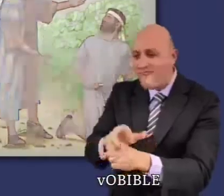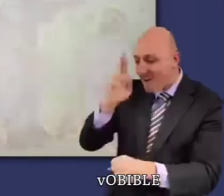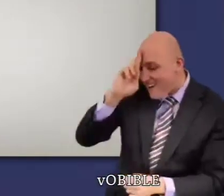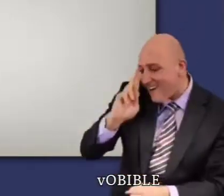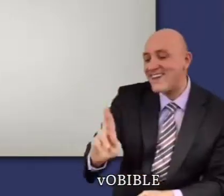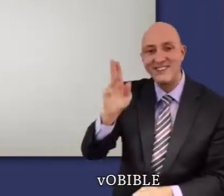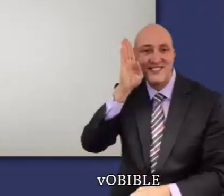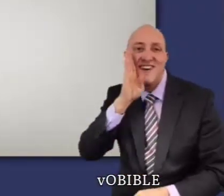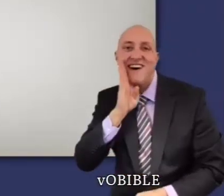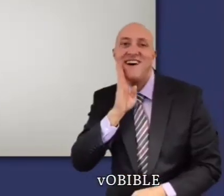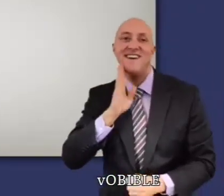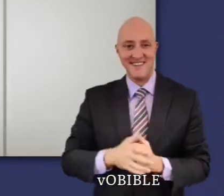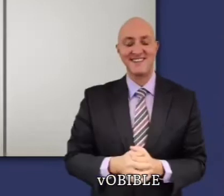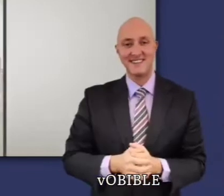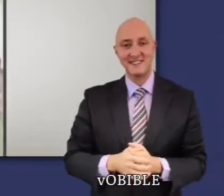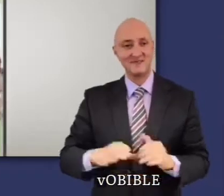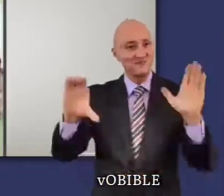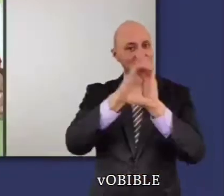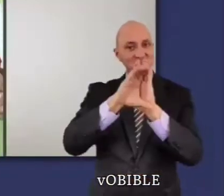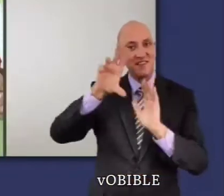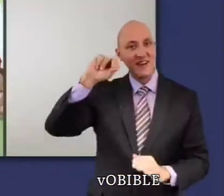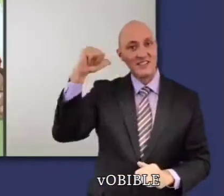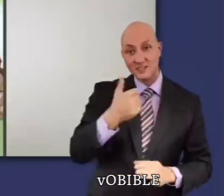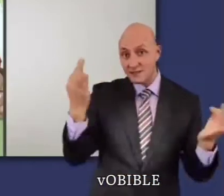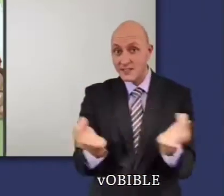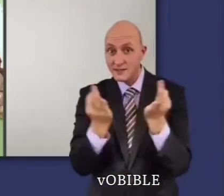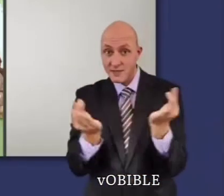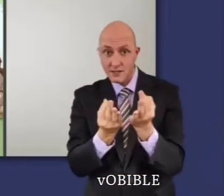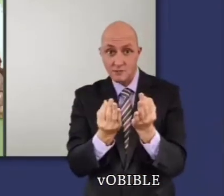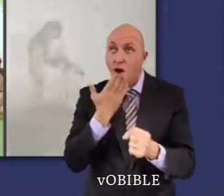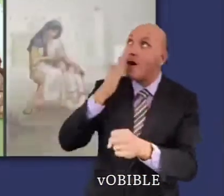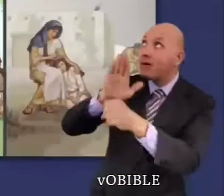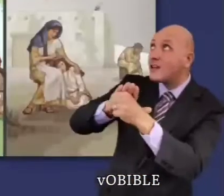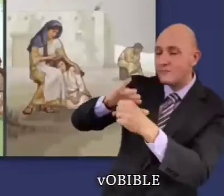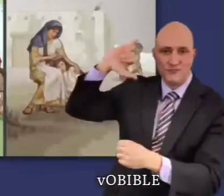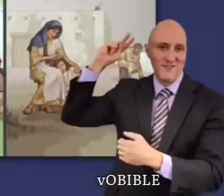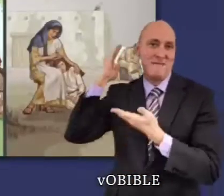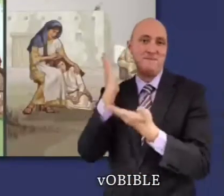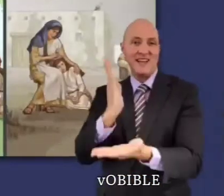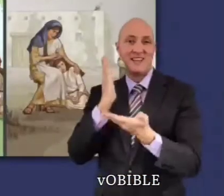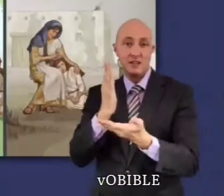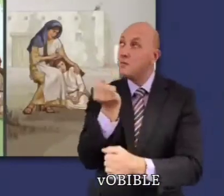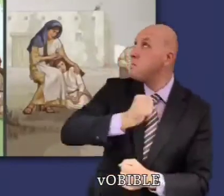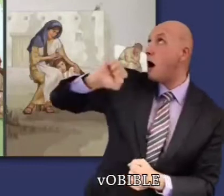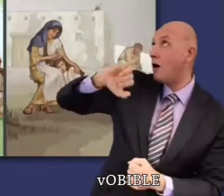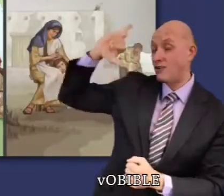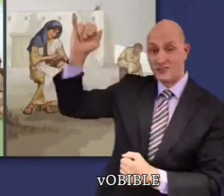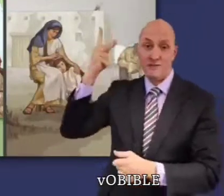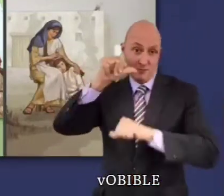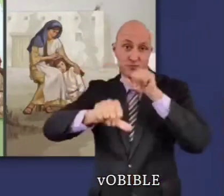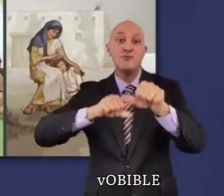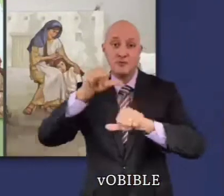Le chapitre 26 mentionne les bénédictions qui découlent de l'obéissance à Jéhovah et les punitions qui découlent de la désobéissance.